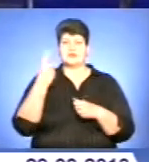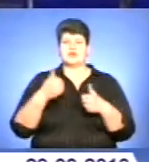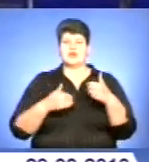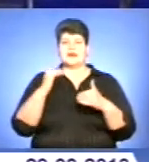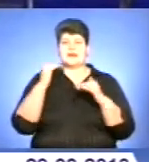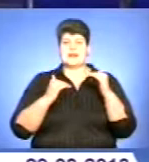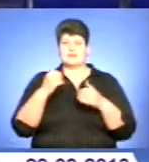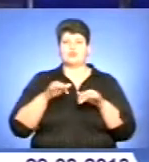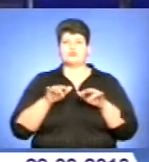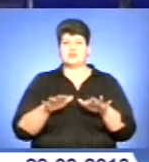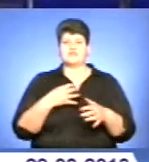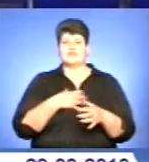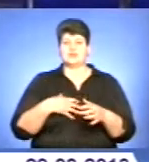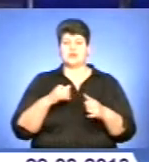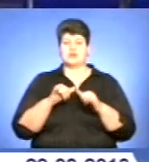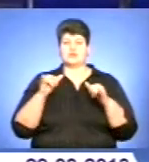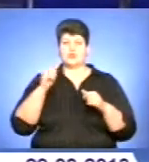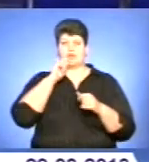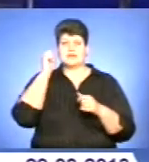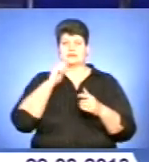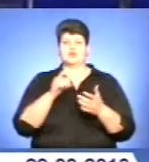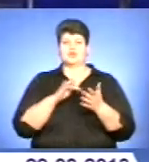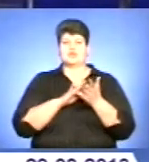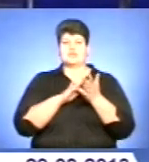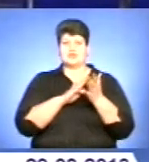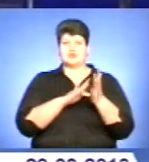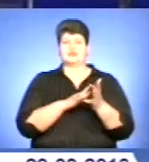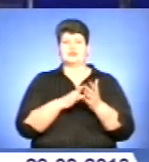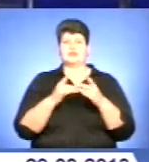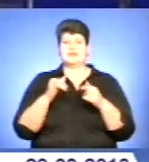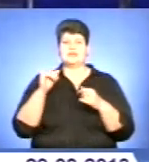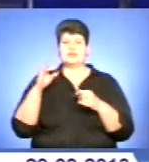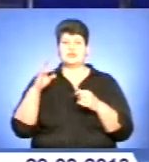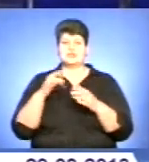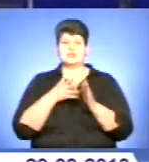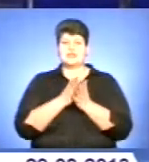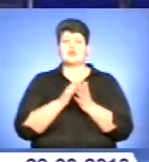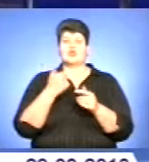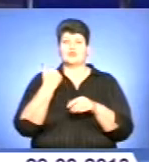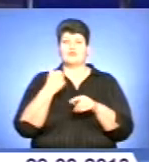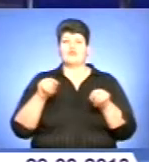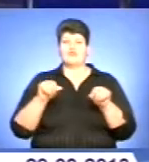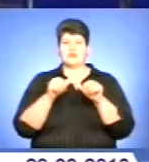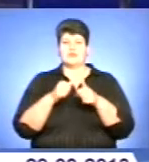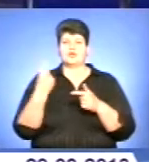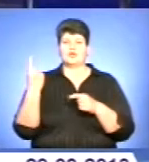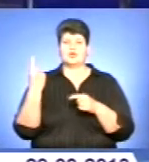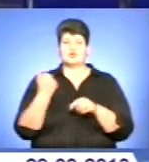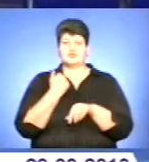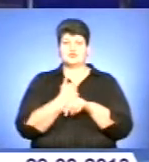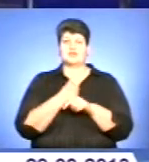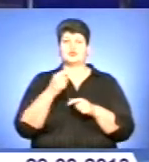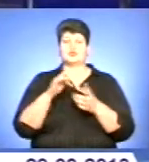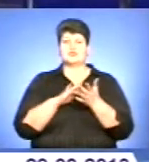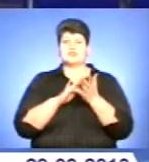для розвитку української туристичної індустрії та формування позитивного іміджу основних туристичних центрів України. Переможцем